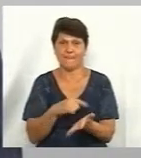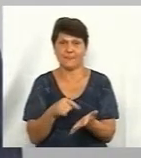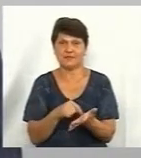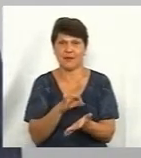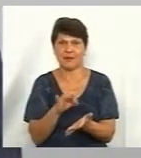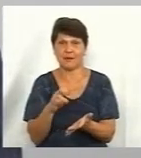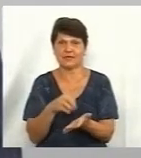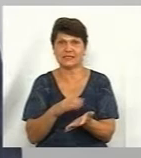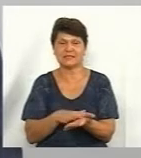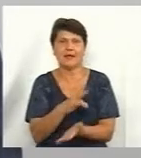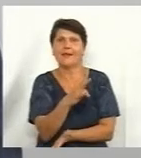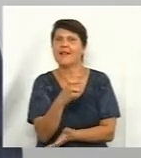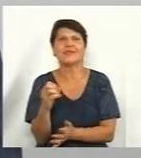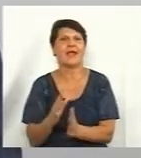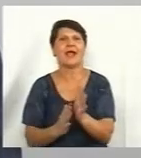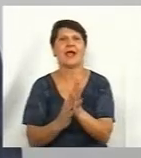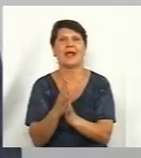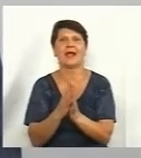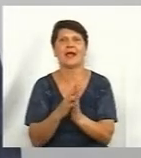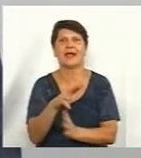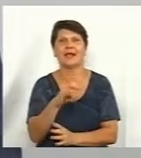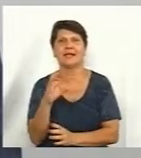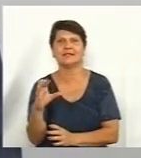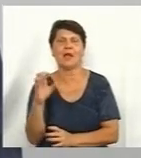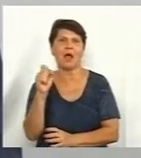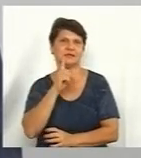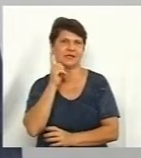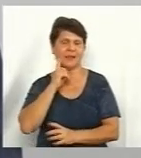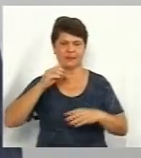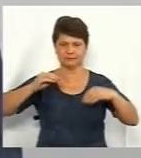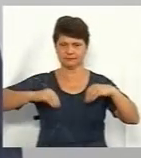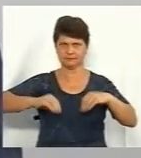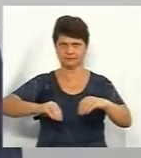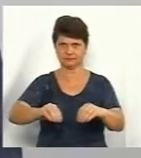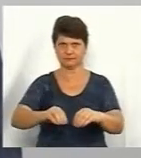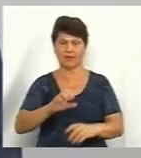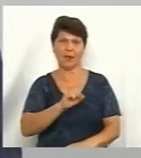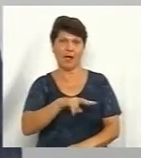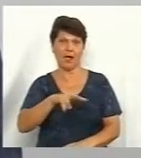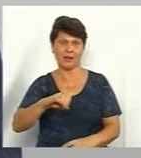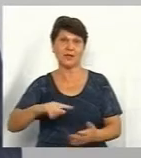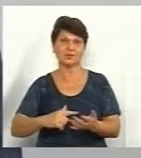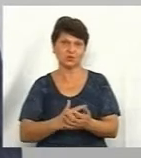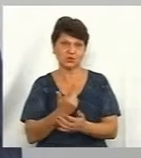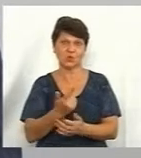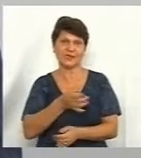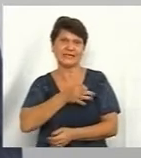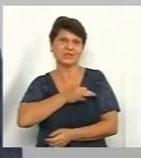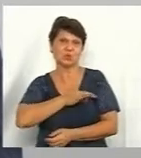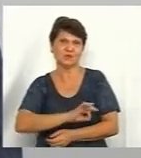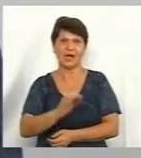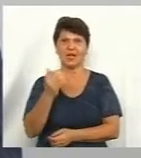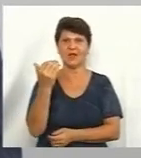зазначено не ліс видалявся, а зелені насадження. Але знову ж таки, вони застосували